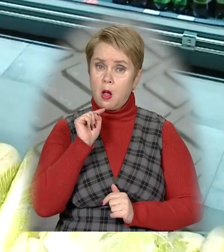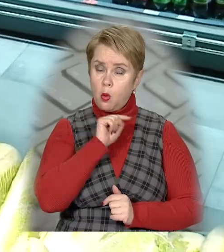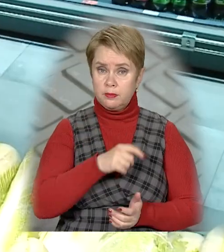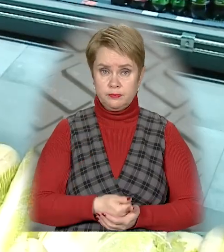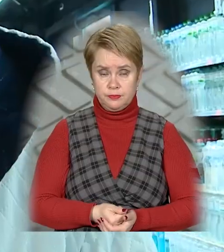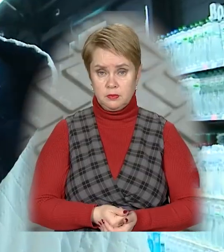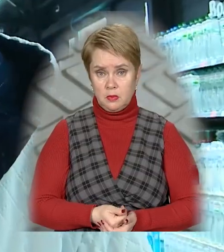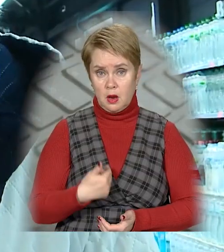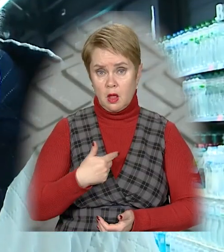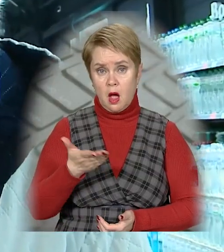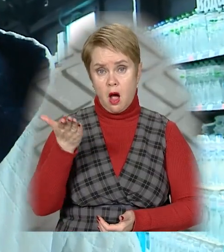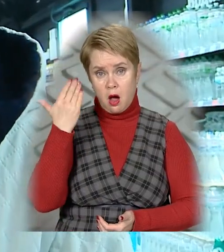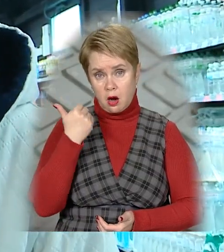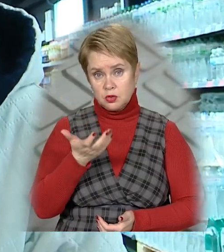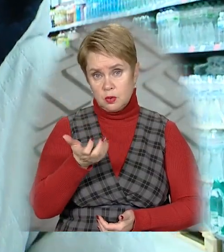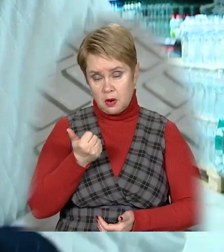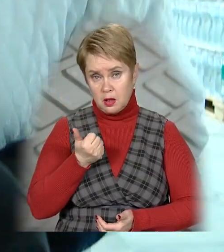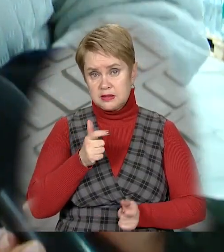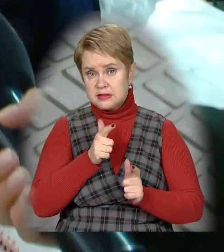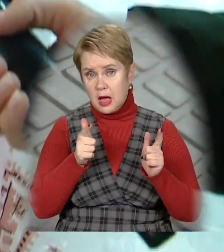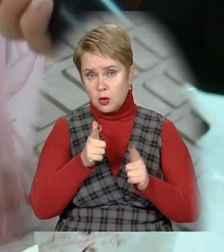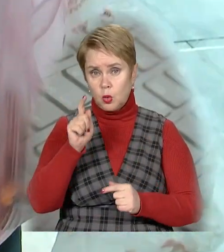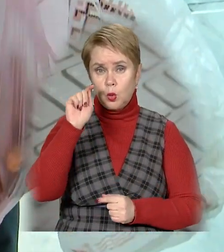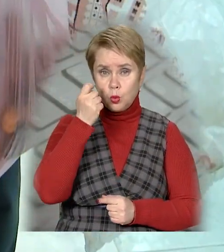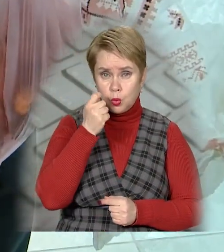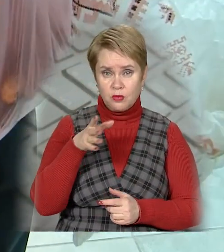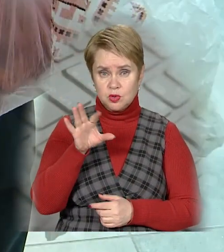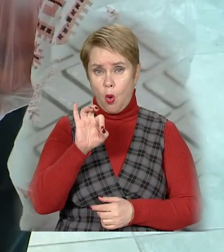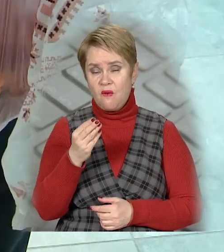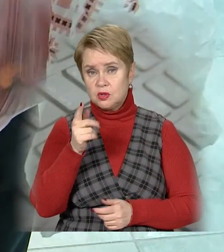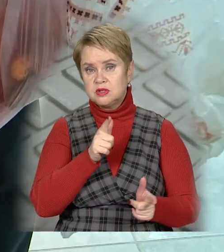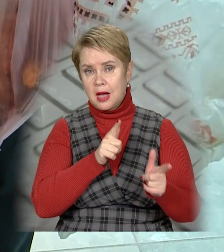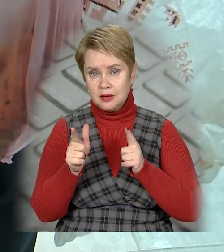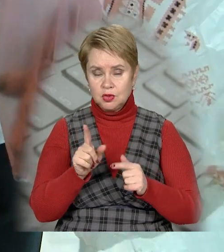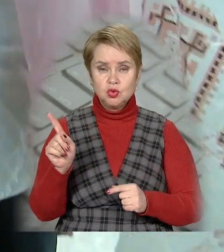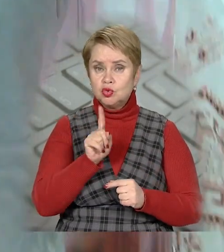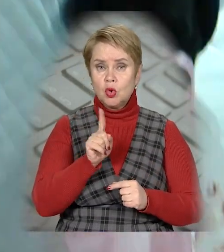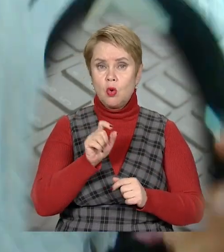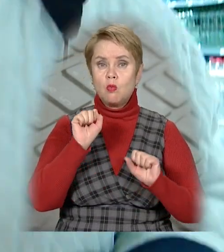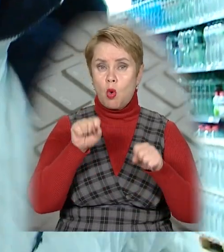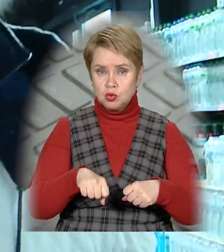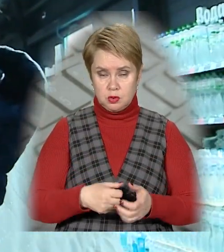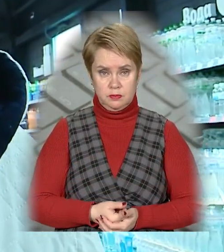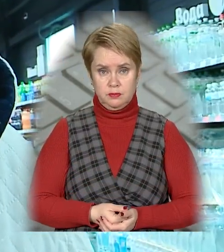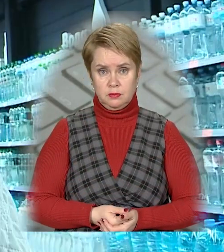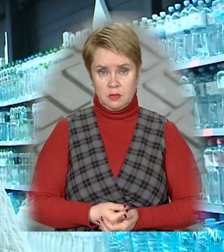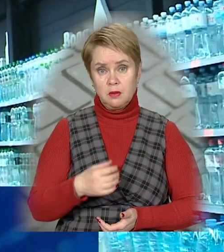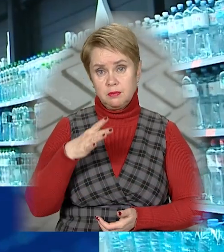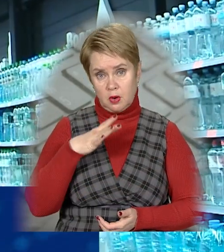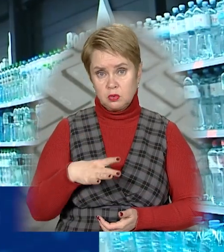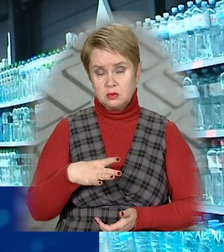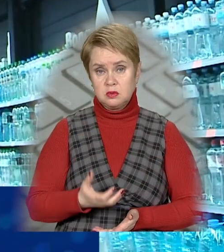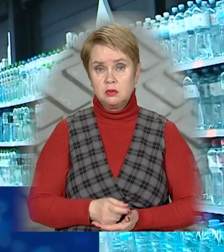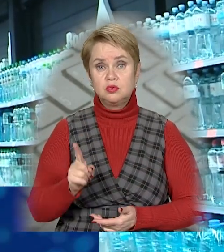економії. Брала раніше, там, ну, заготавлювали лук, все, овощі, там, що тільки можна. Ну,